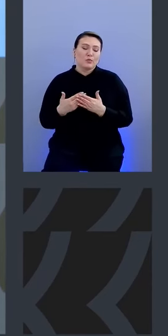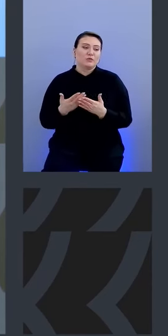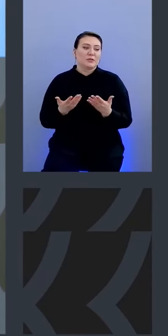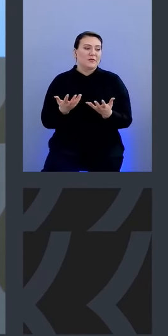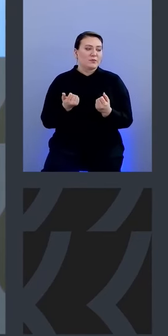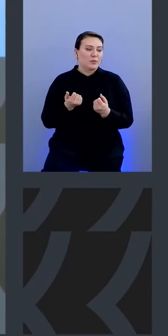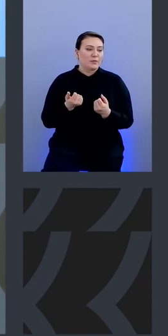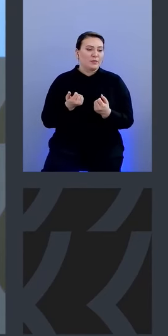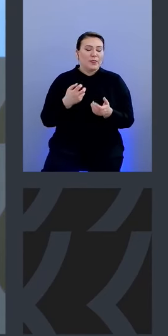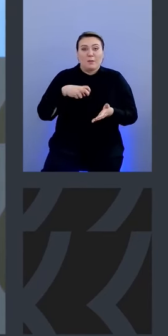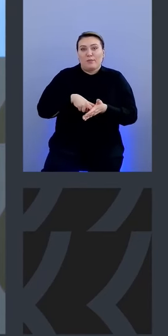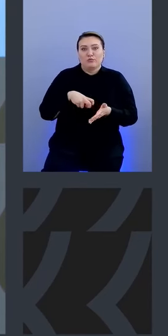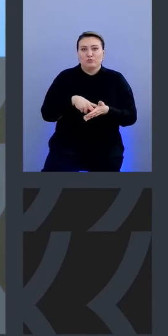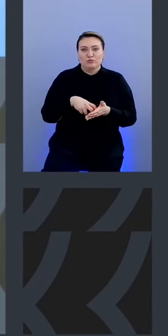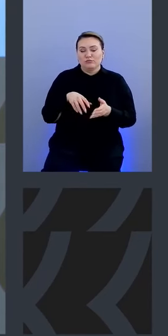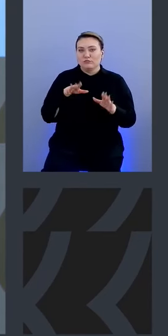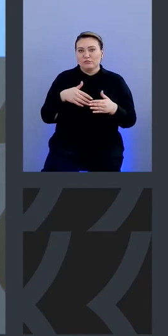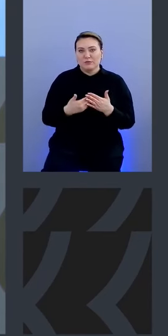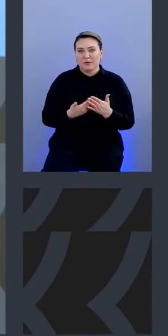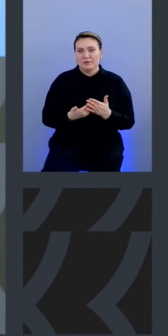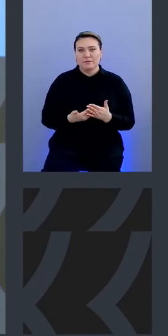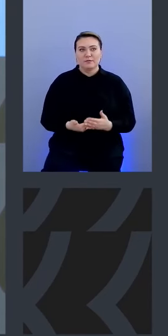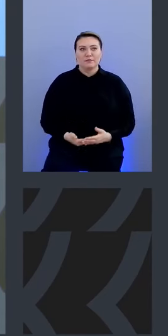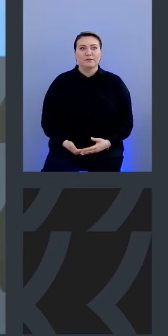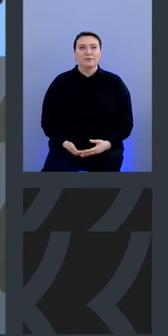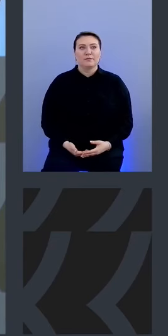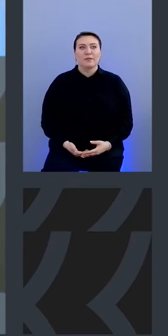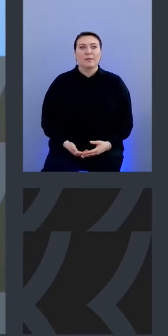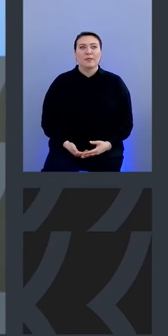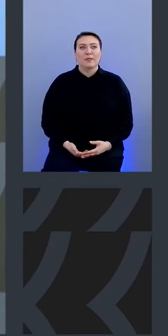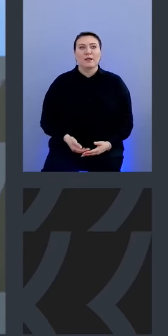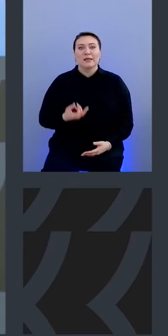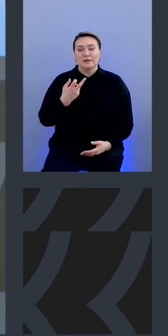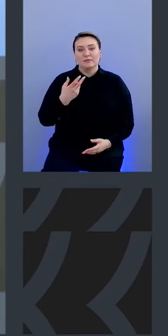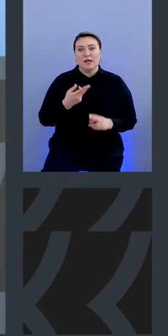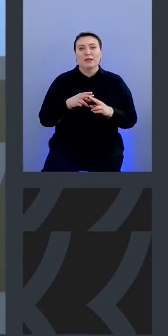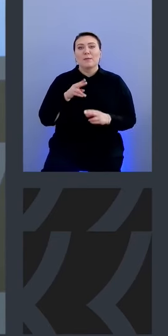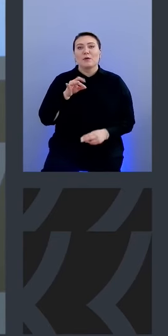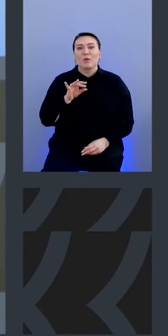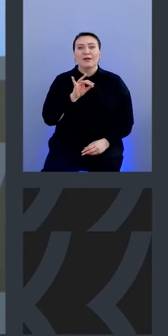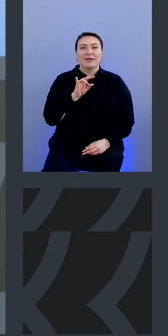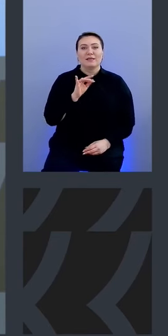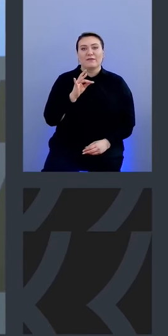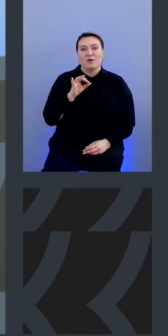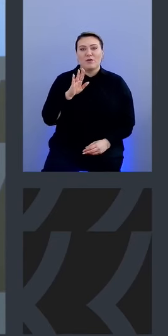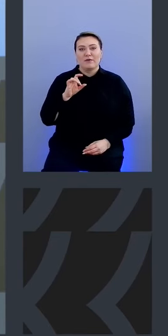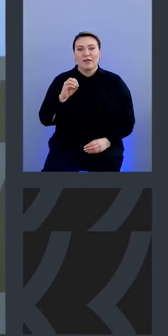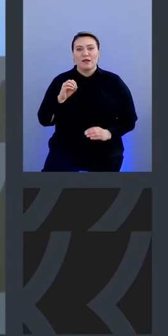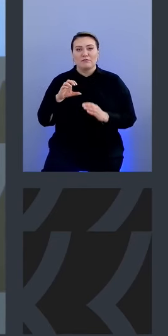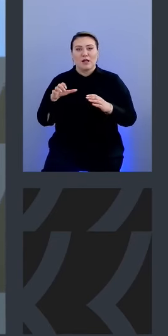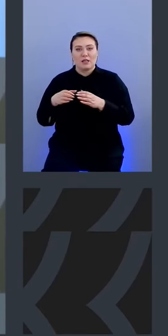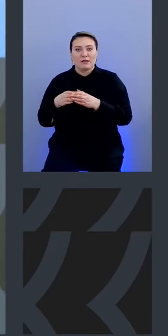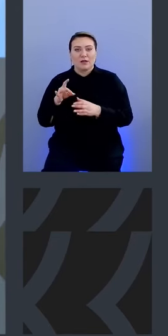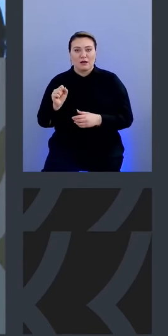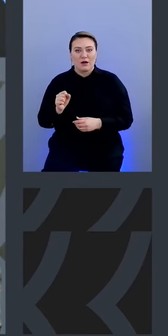возьмем не знаю почту вот пусть будет почта то есть про инфровые кластера конечно для это про инфровые кластера да то есть пользовательских